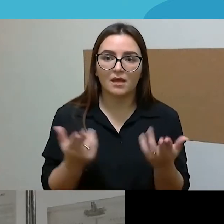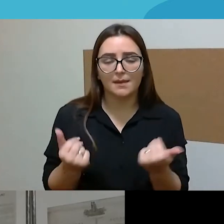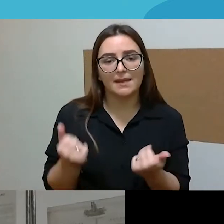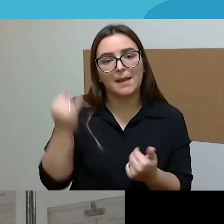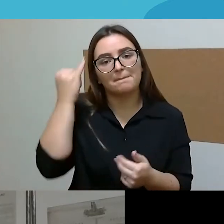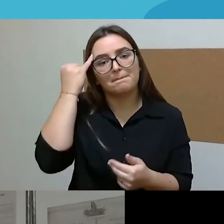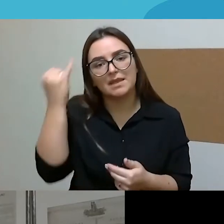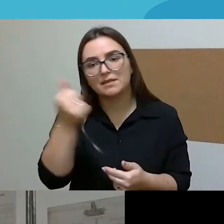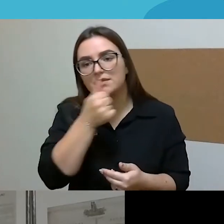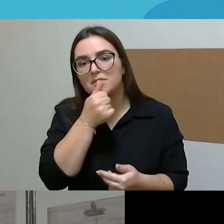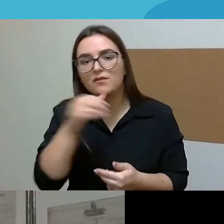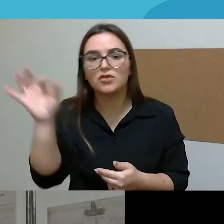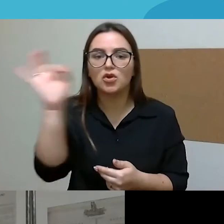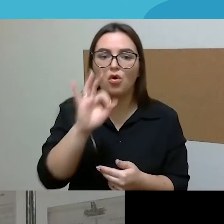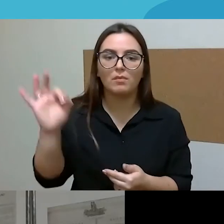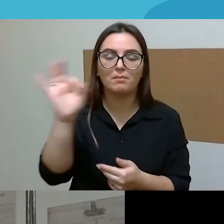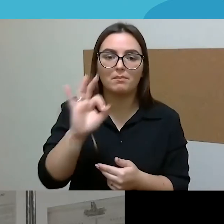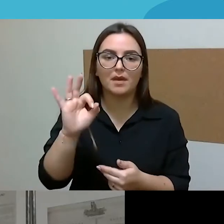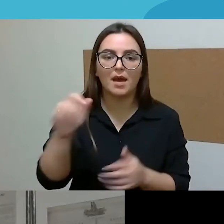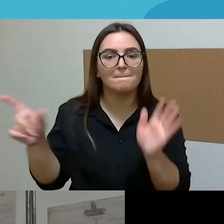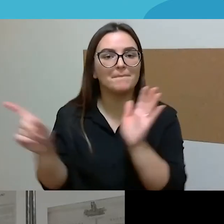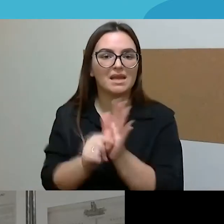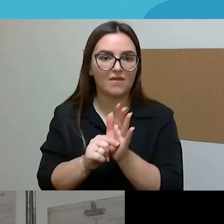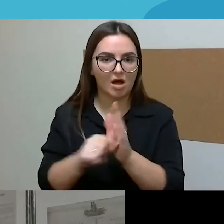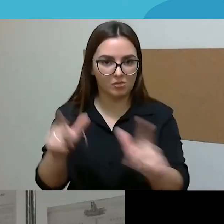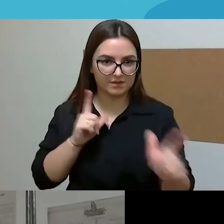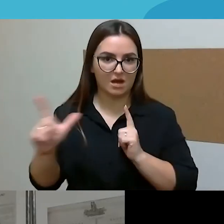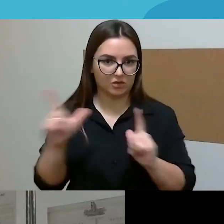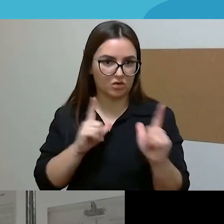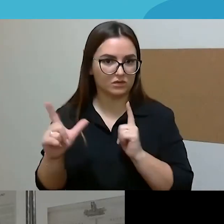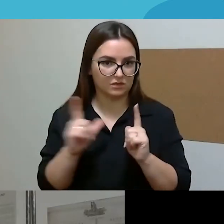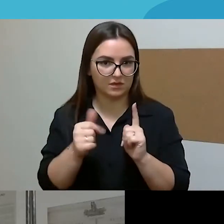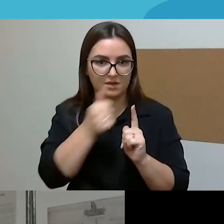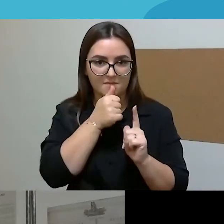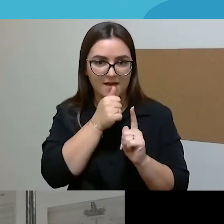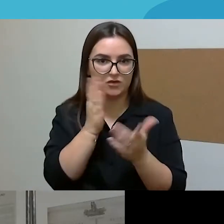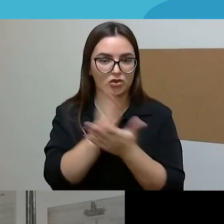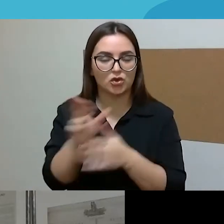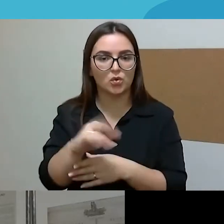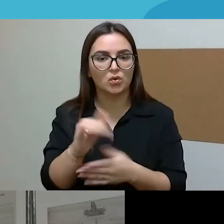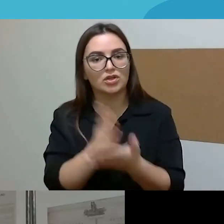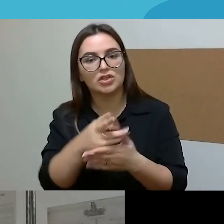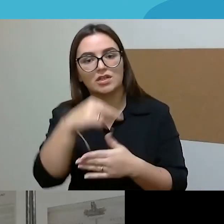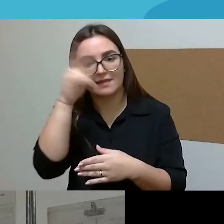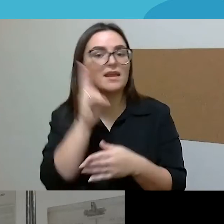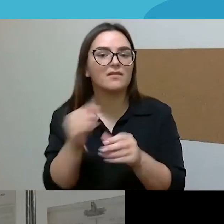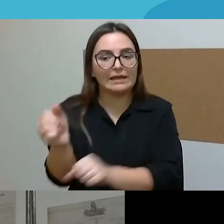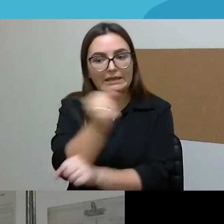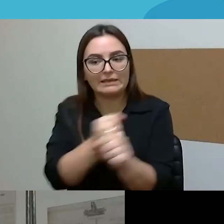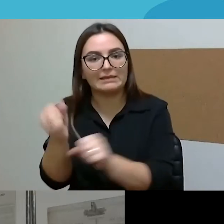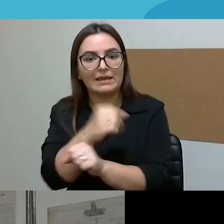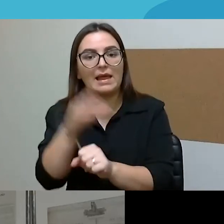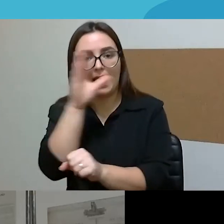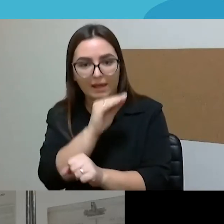apie privalomas atostogas, kur papaitomis turi imti tėvai arba praranda